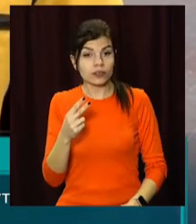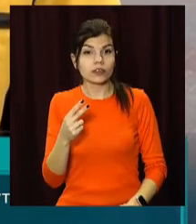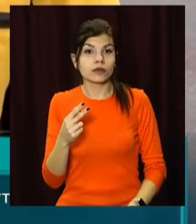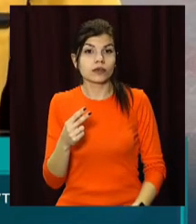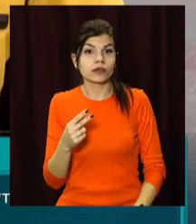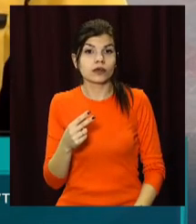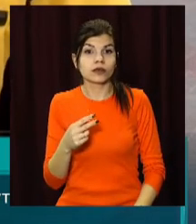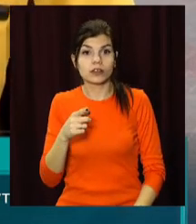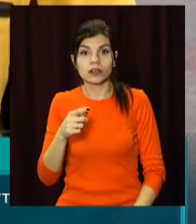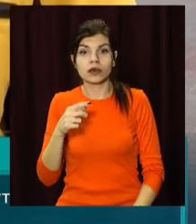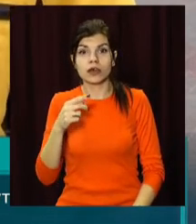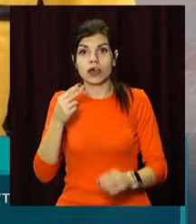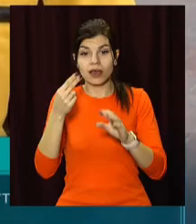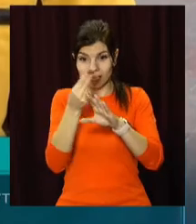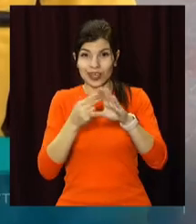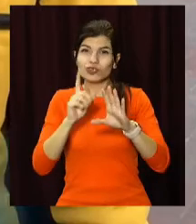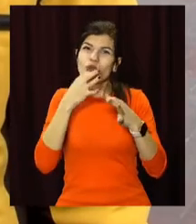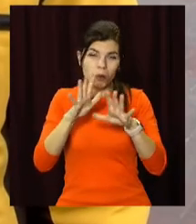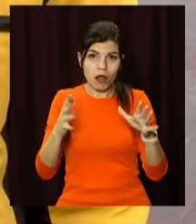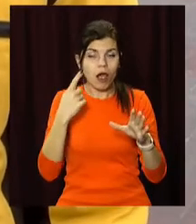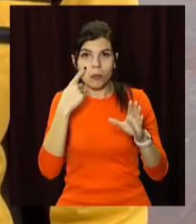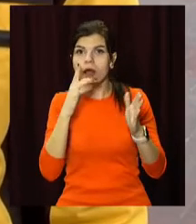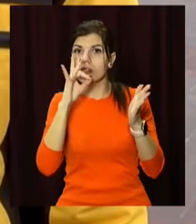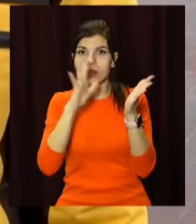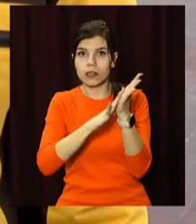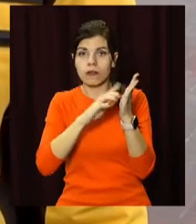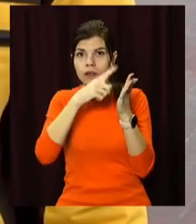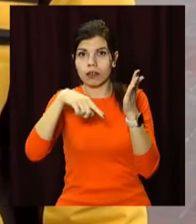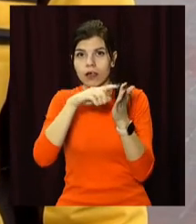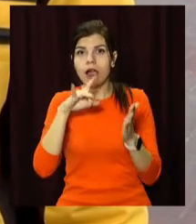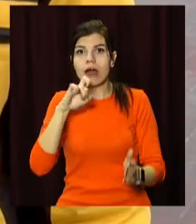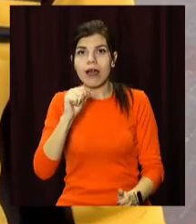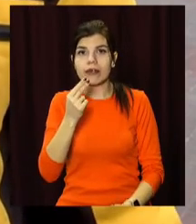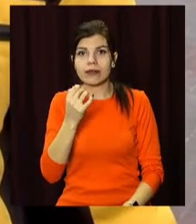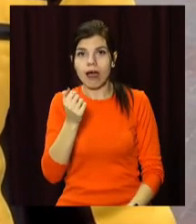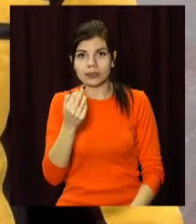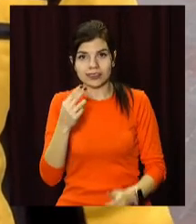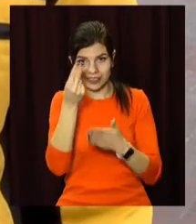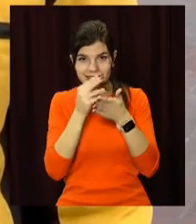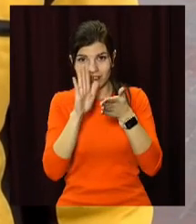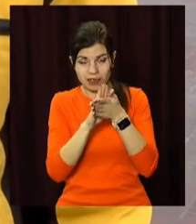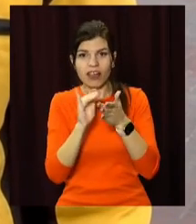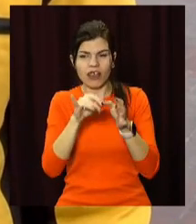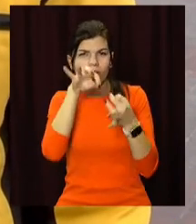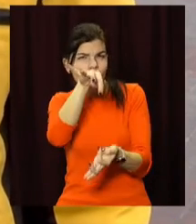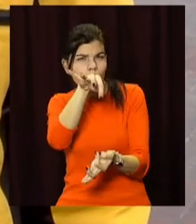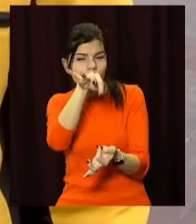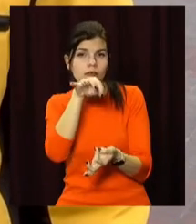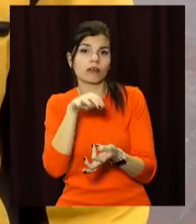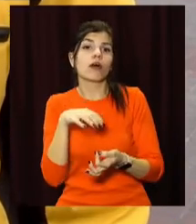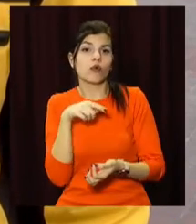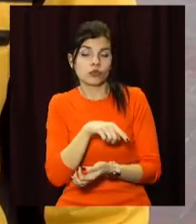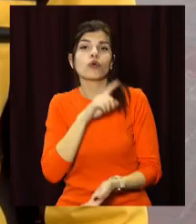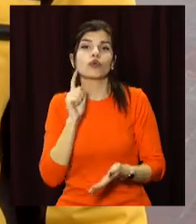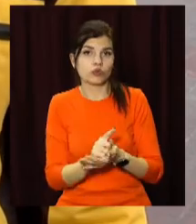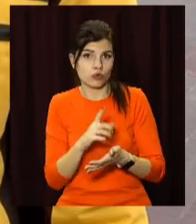з позначкою радіаційної безпеки, і цей предмет буде таким, що покинутий, то він